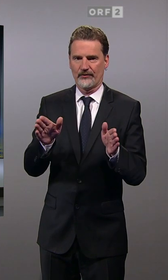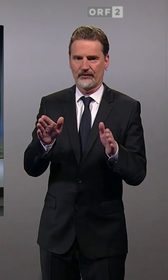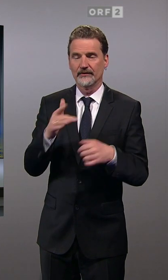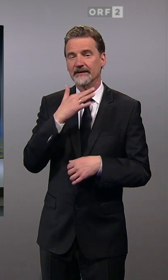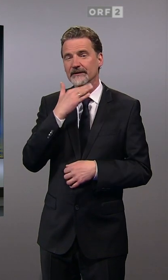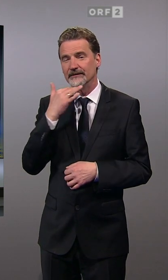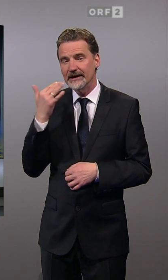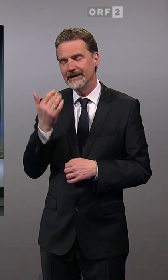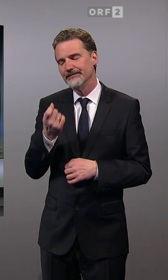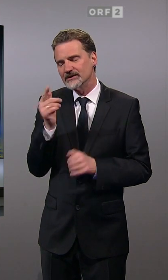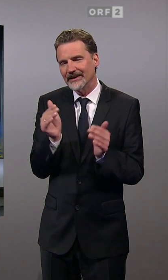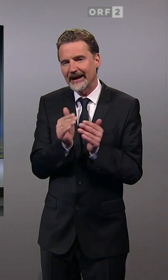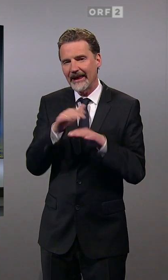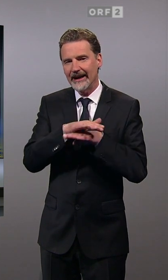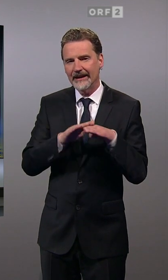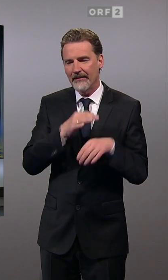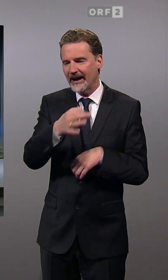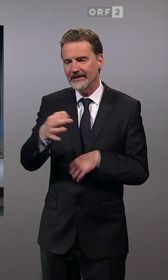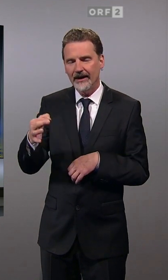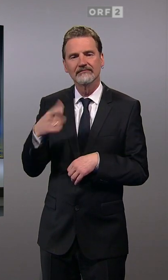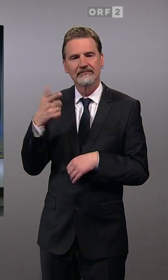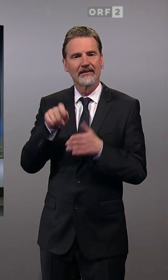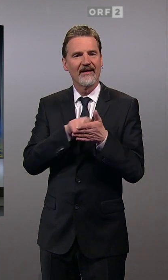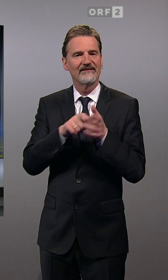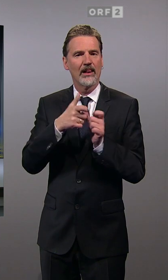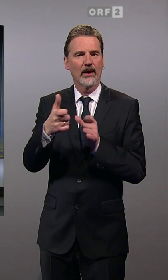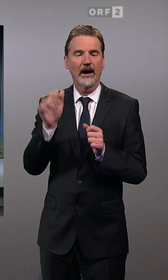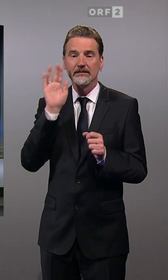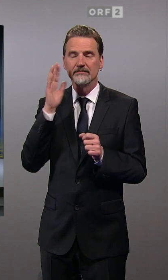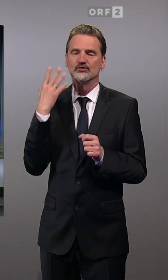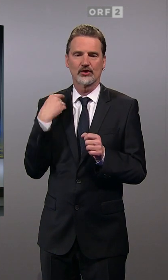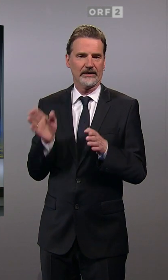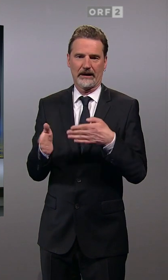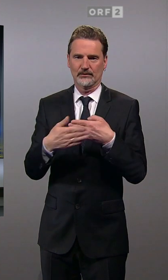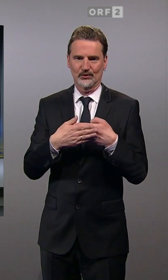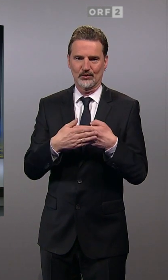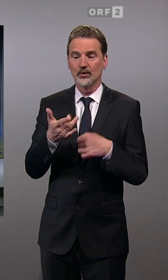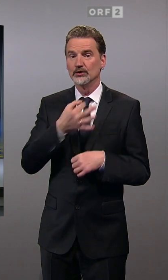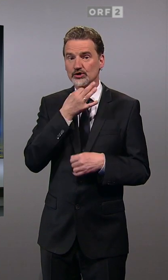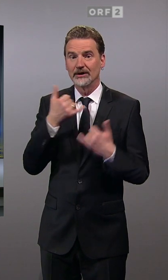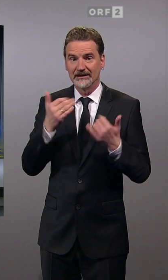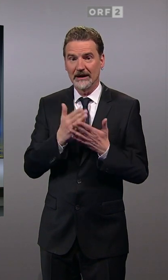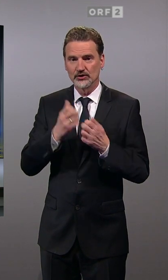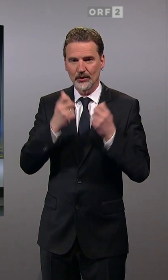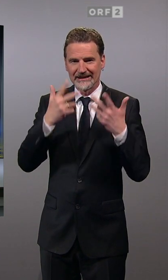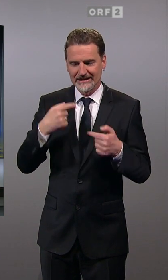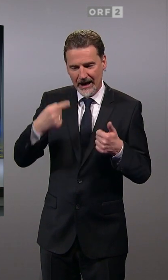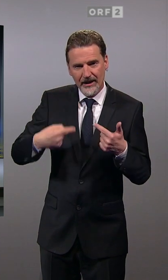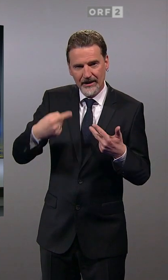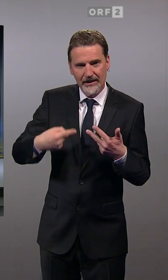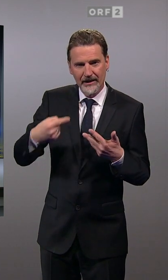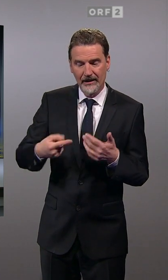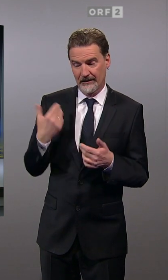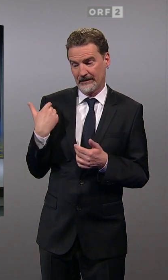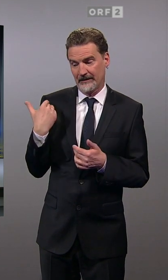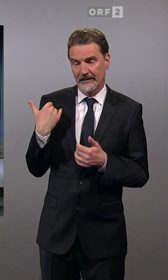vielen, vor allem kleineren Gemeinden, haben die Wahllokale aber mittlerweile schon wieder geschlossen und die Stimmen werden bereits ausgezählt. Vor wenigen Augenblicken,